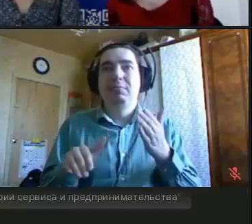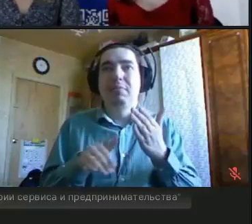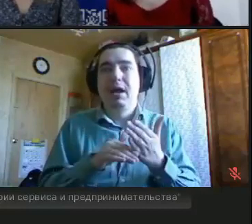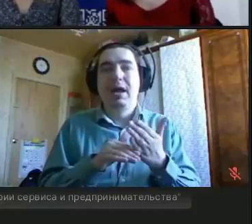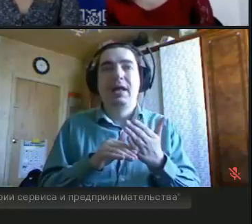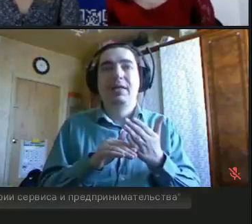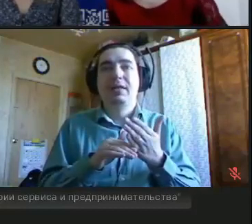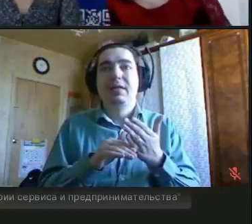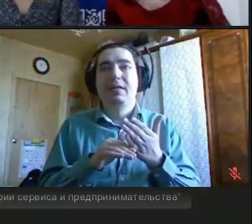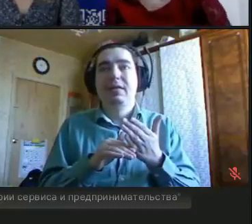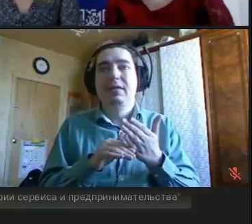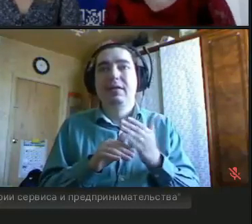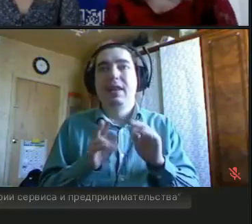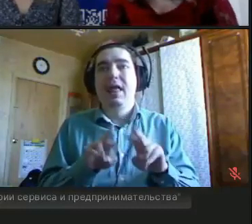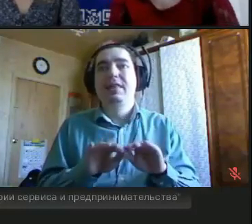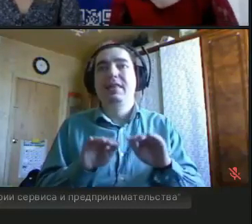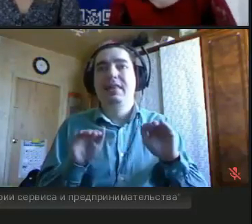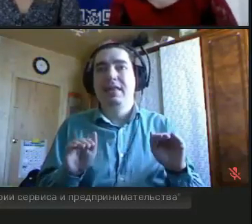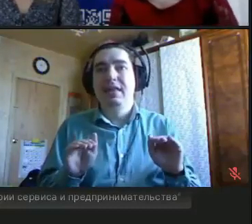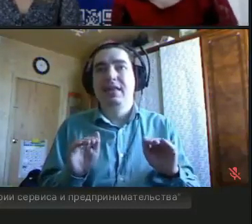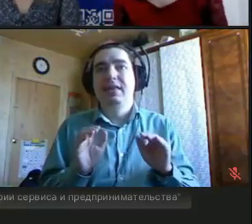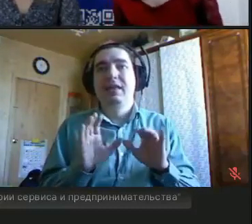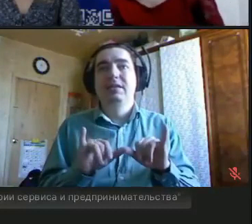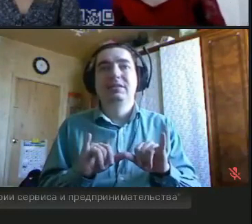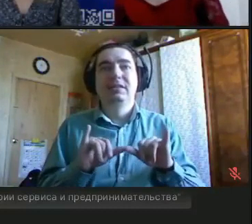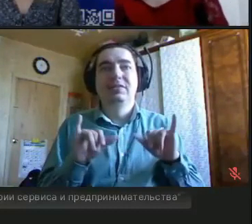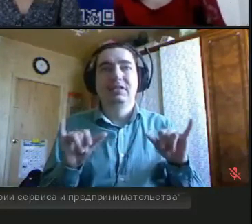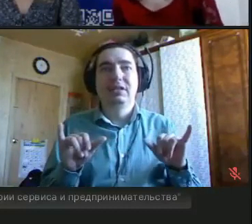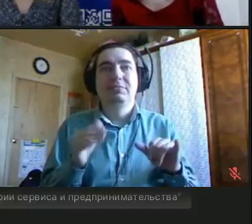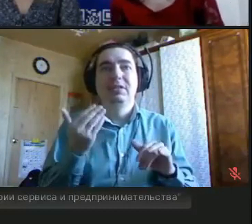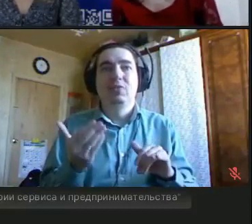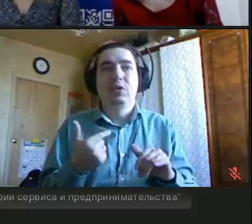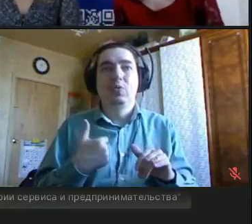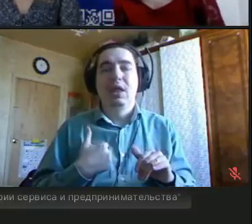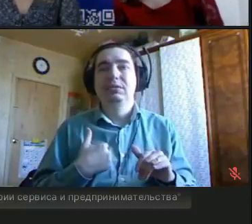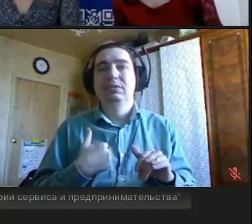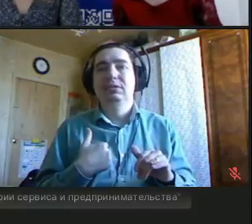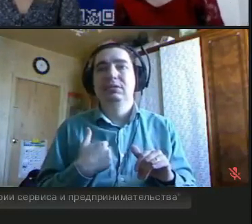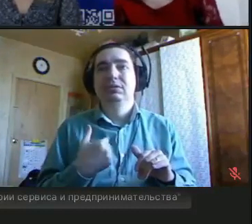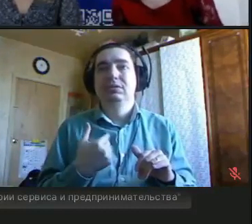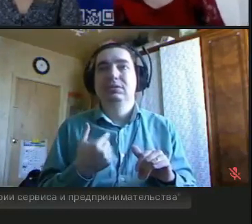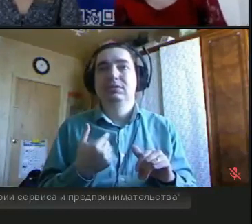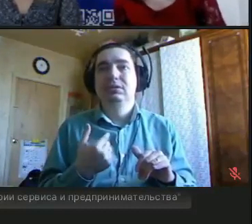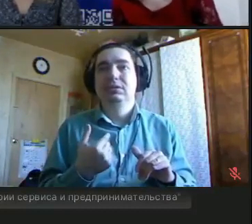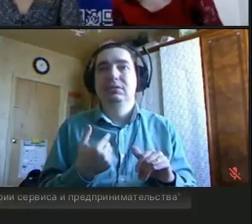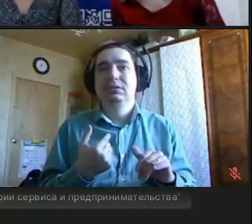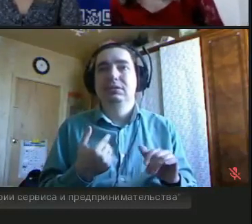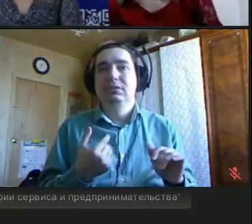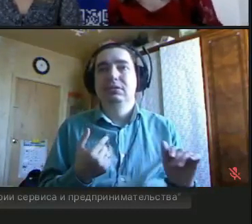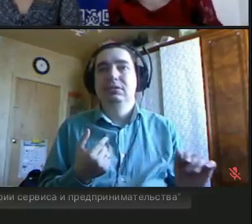социализации детей с инвалидностью. И сегодня у нас в гостях Евгения